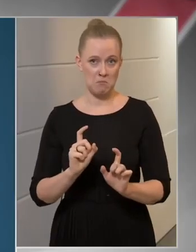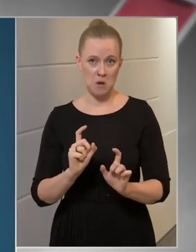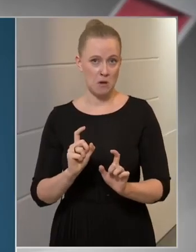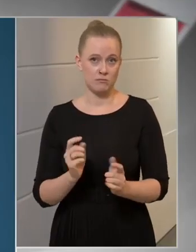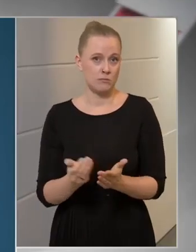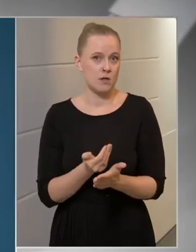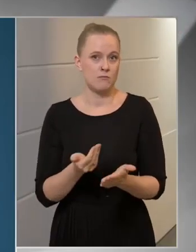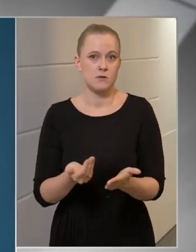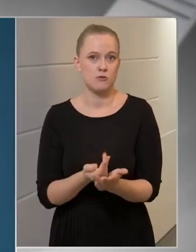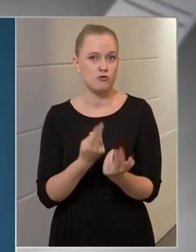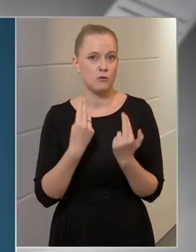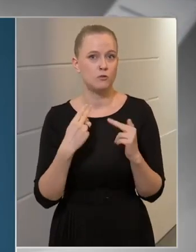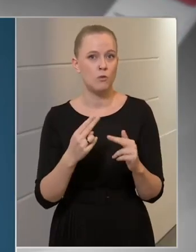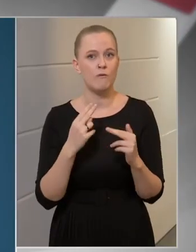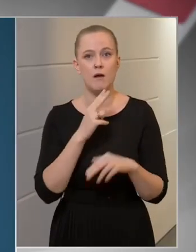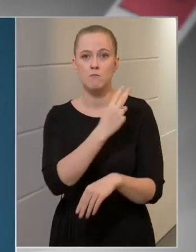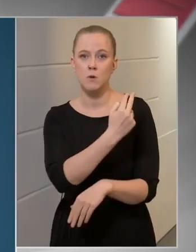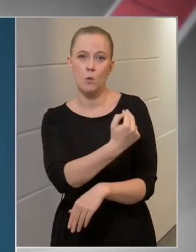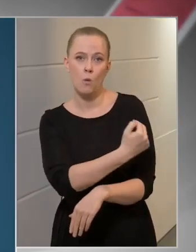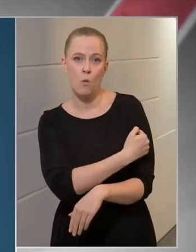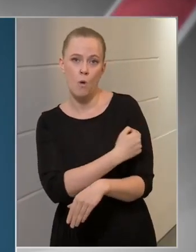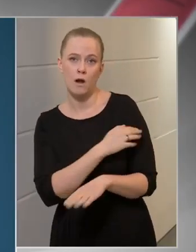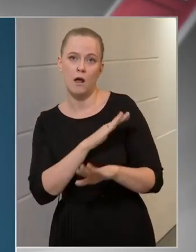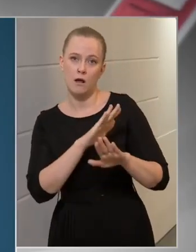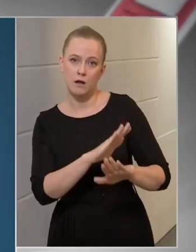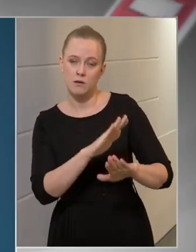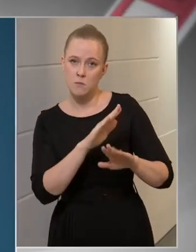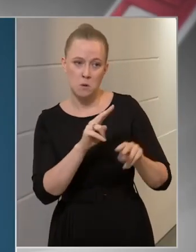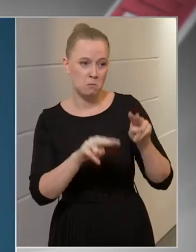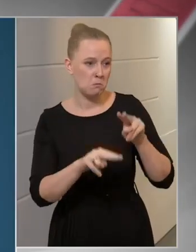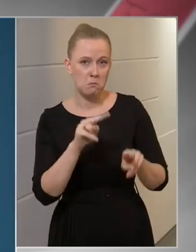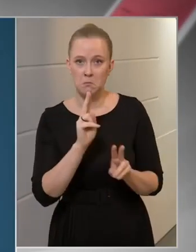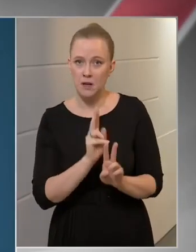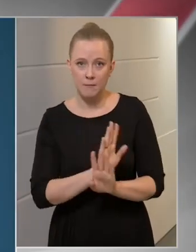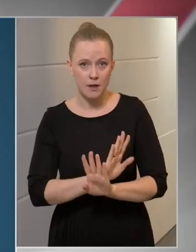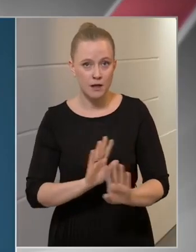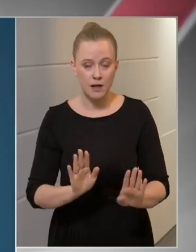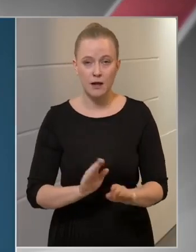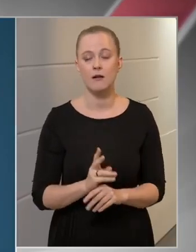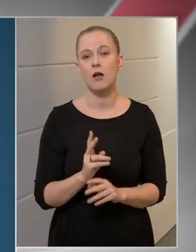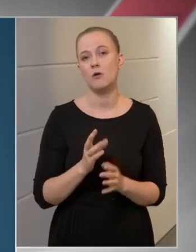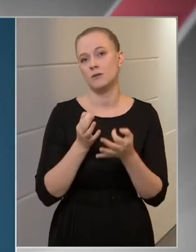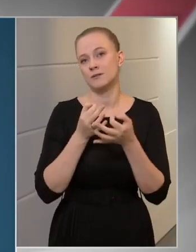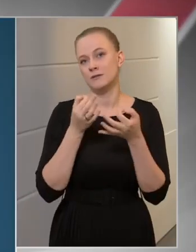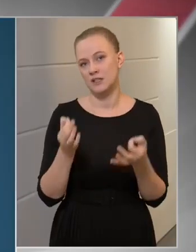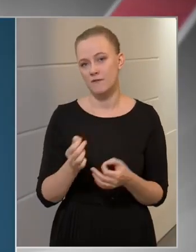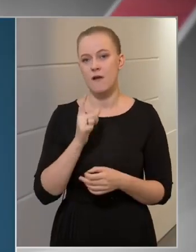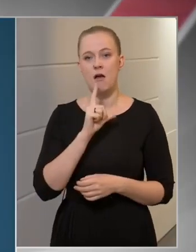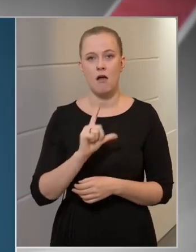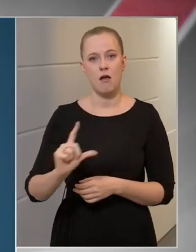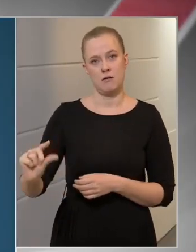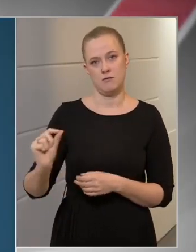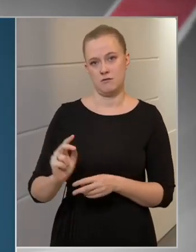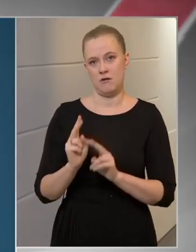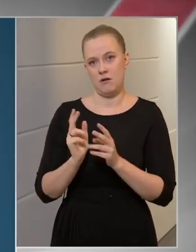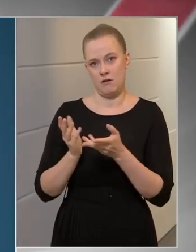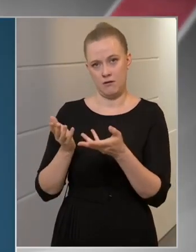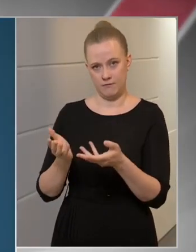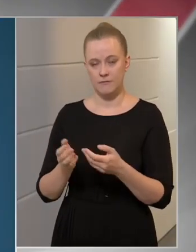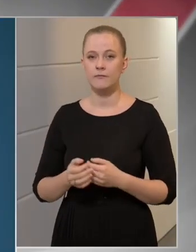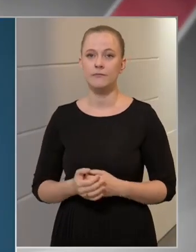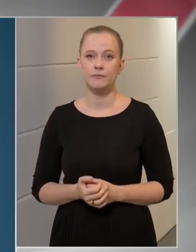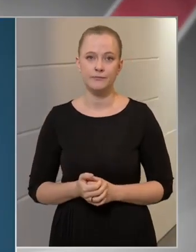igényel további kórházi ellátást, akkor nyilvánvalóan hazatérhet az otthonába.